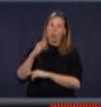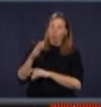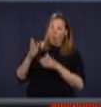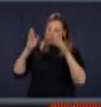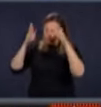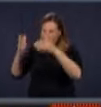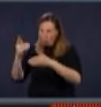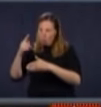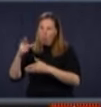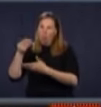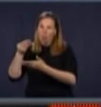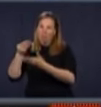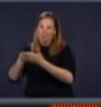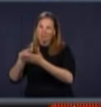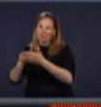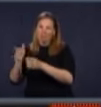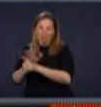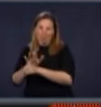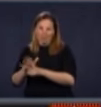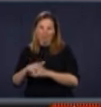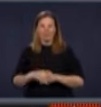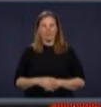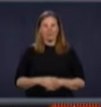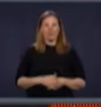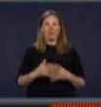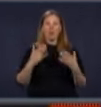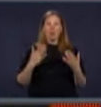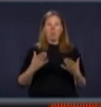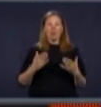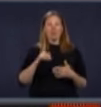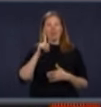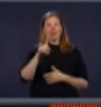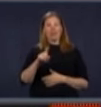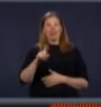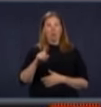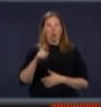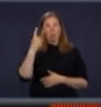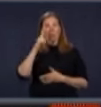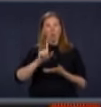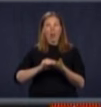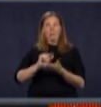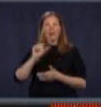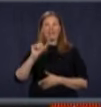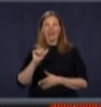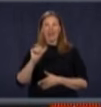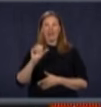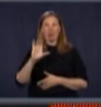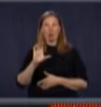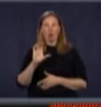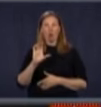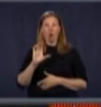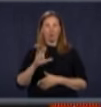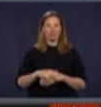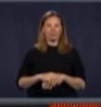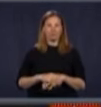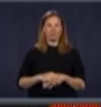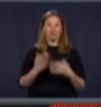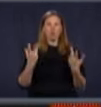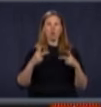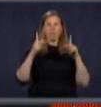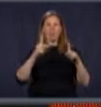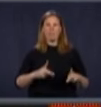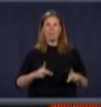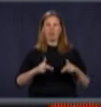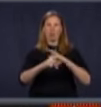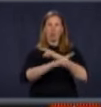des difficultés. Maintenant, les questions de La Presse, Ariane Kroll. Au sujet du personnel de santé, combien de personnes manquent encore dans le